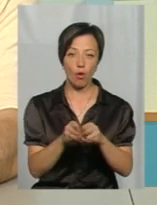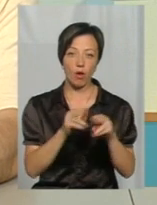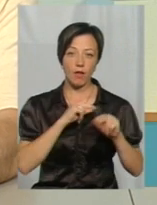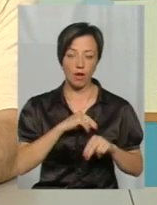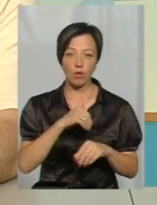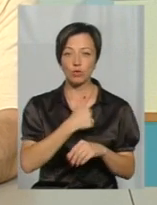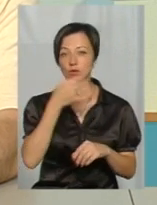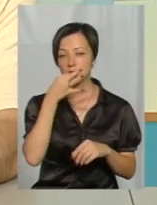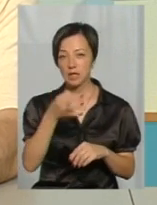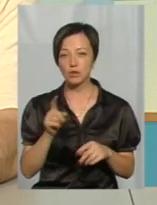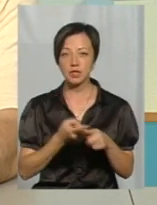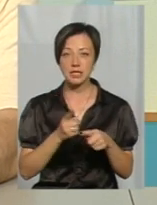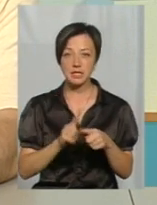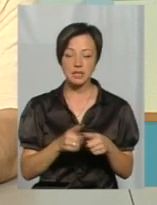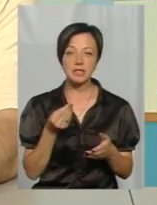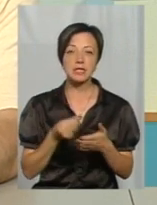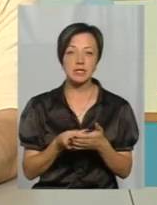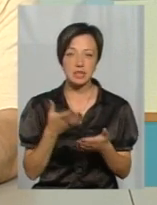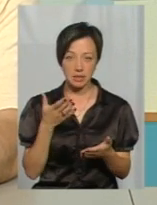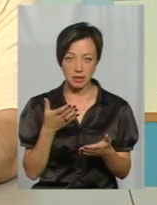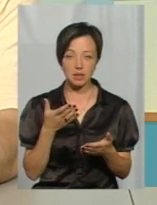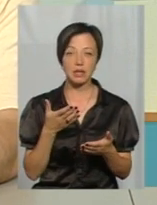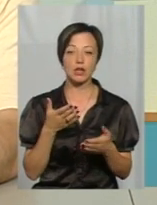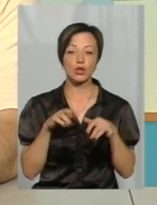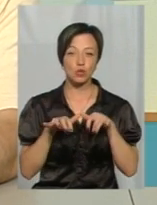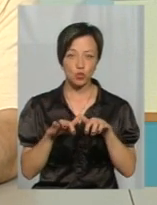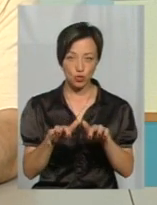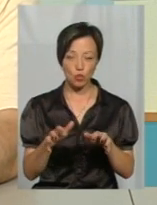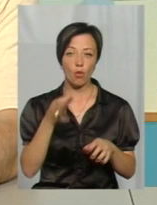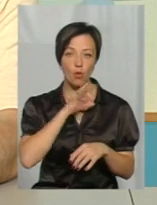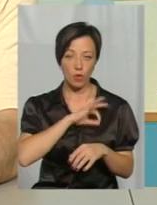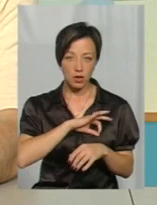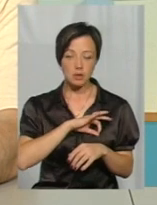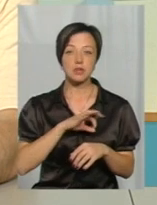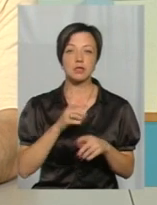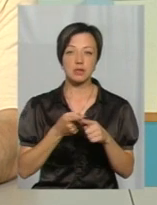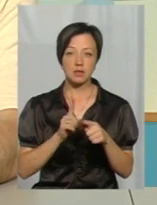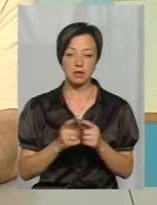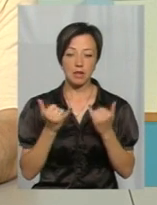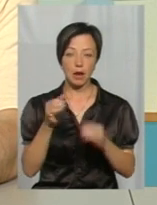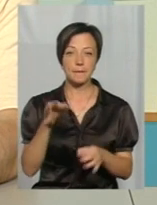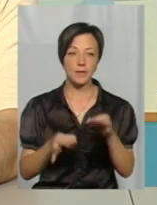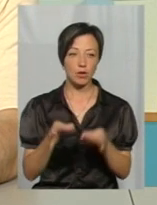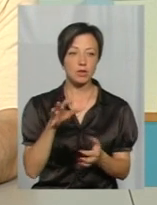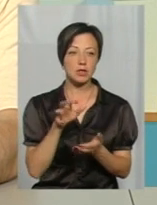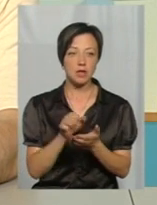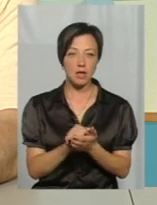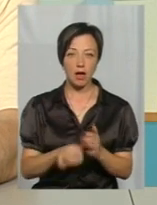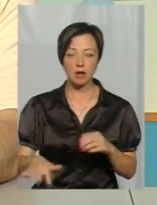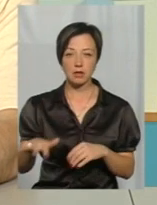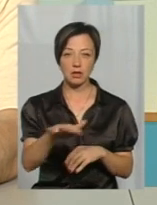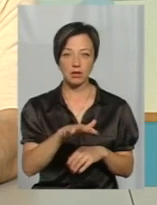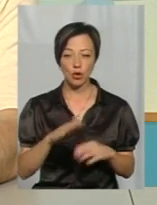сказати, що це цінний ентомофаг. Зрозуміло, що він зайняв ареал